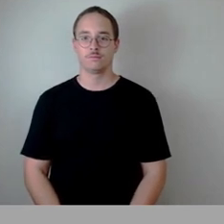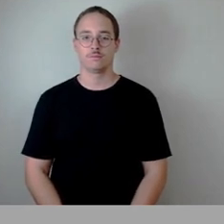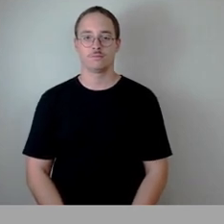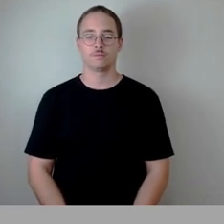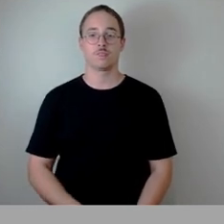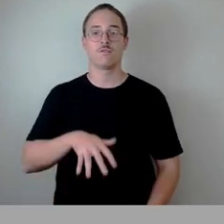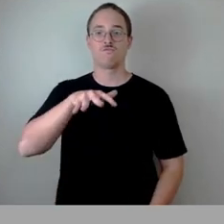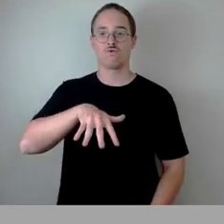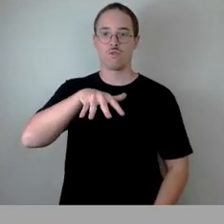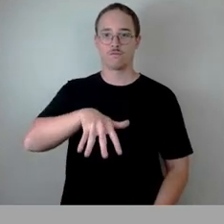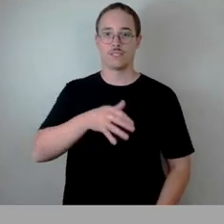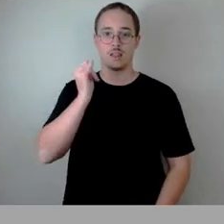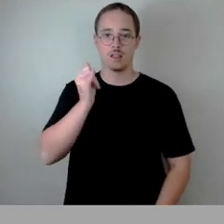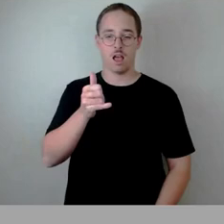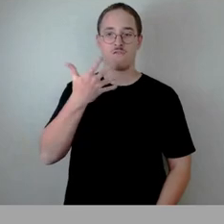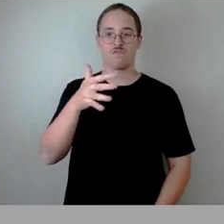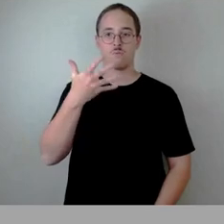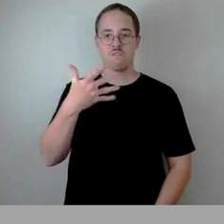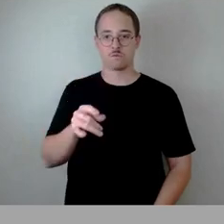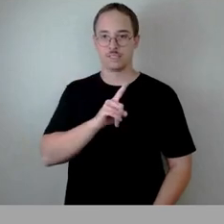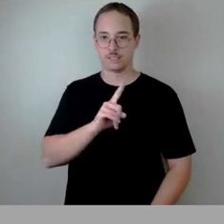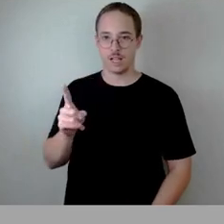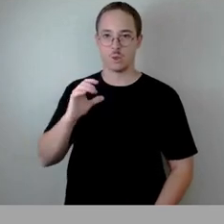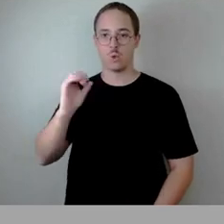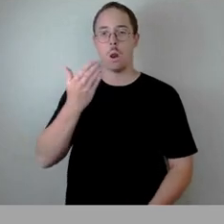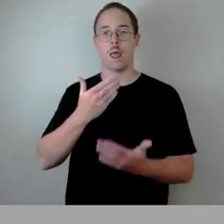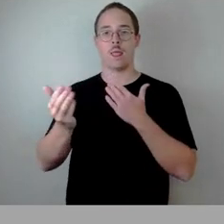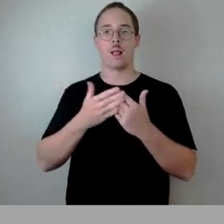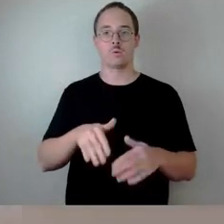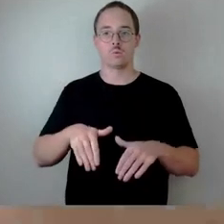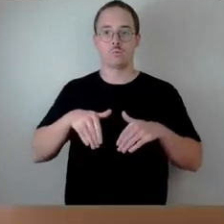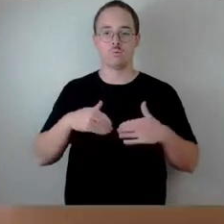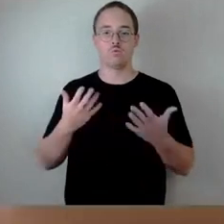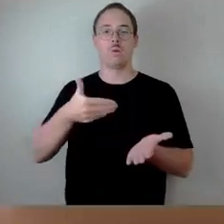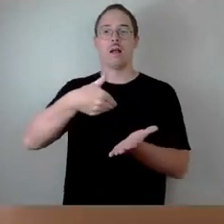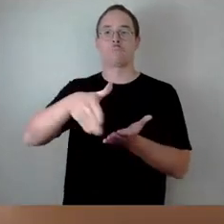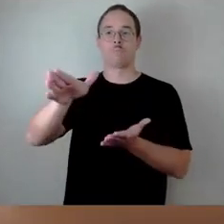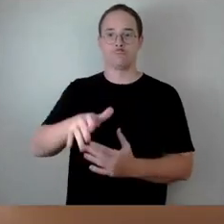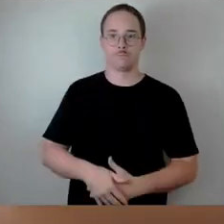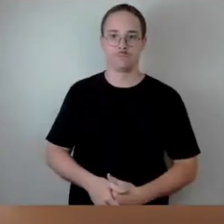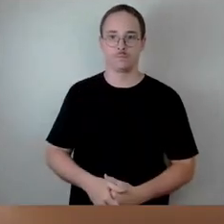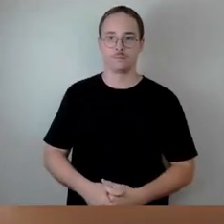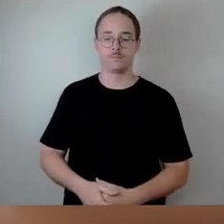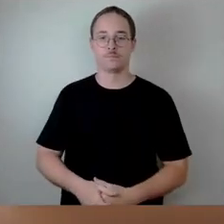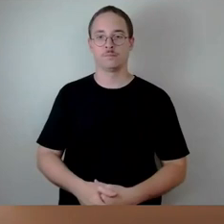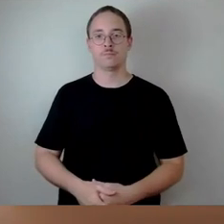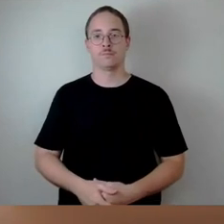15, ja, 55, nein, keine Enthaltung, damit abgelehnt. Wir kommen zum